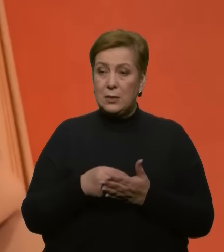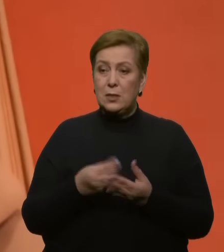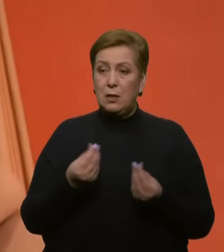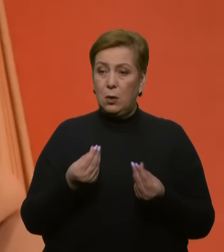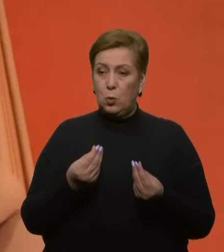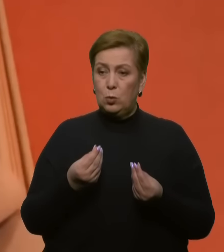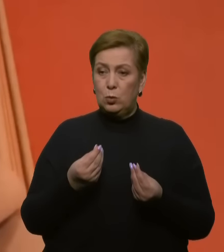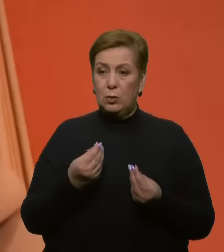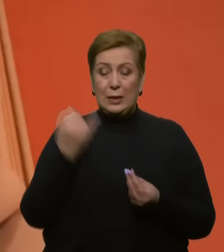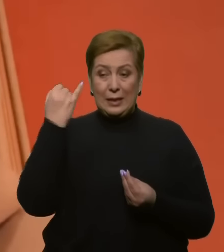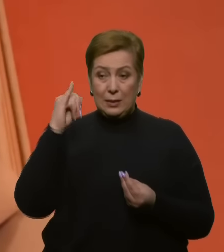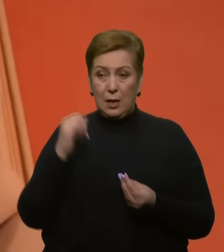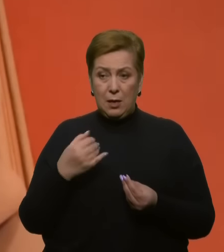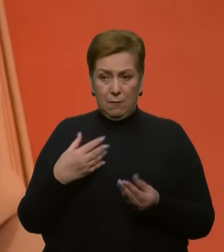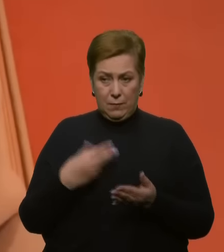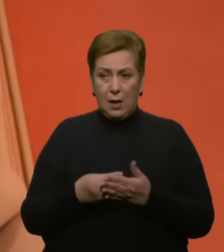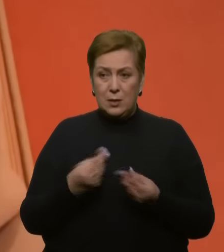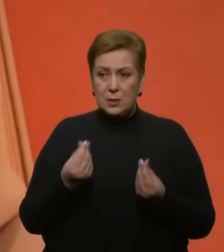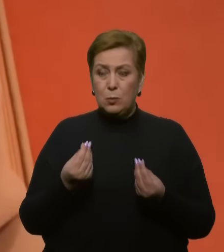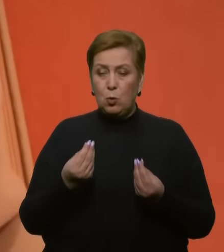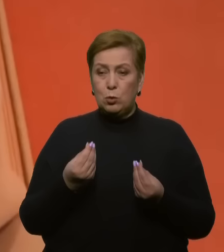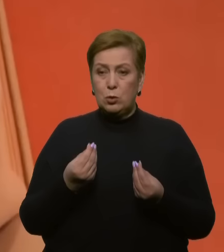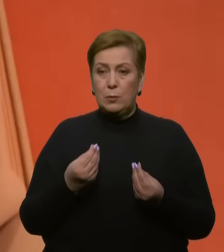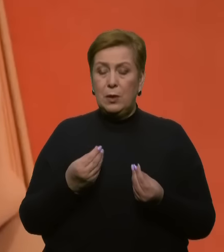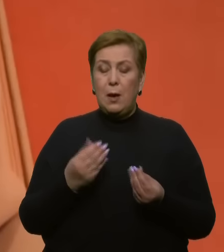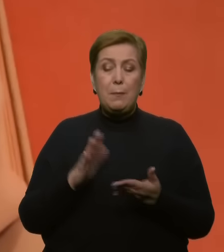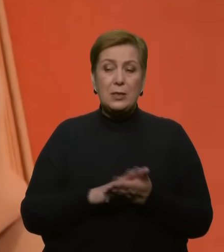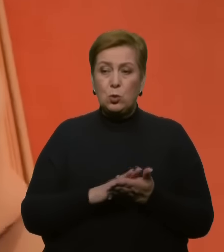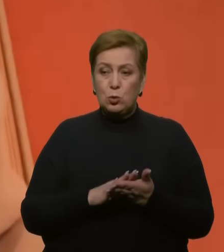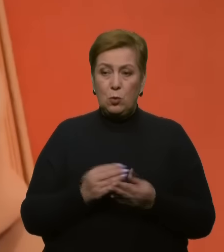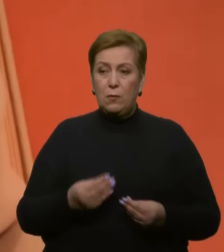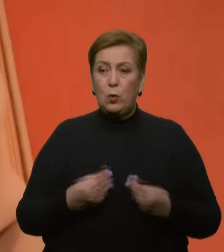власним часом безкоштовно приділяв цьому увагу.